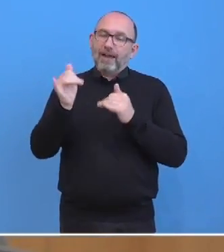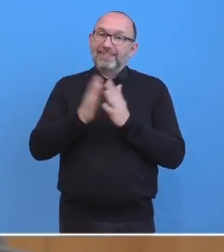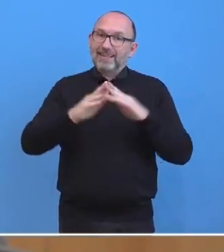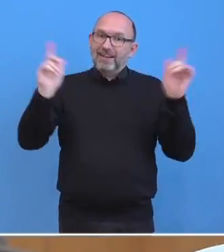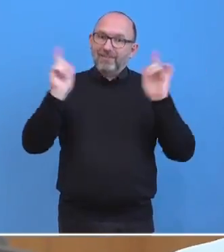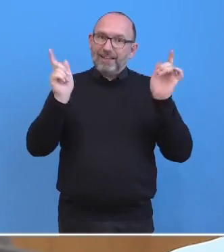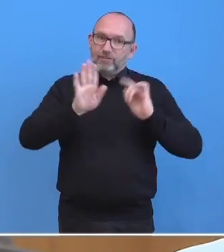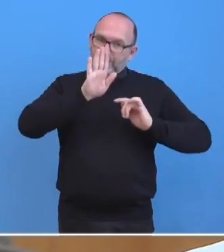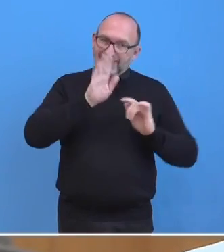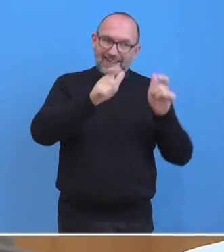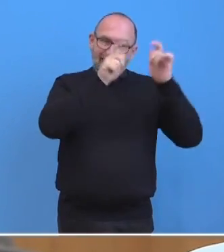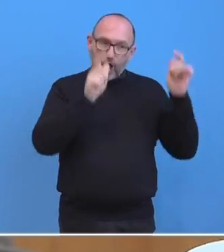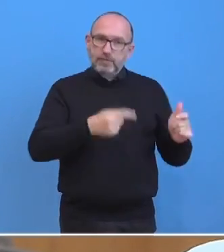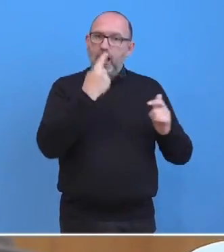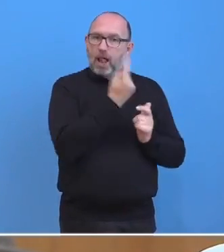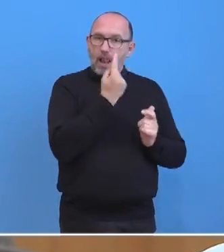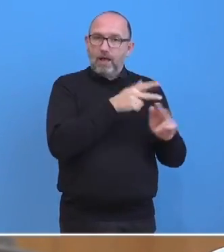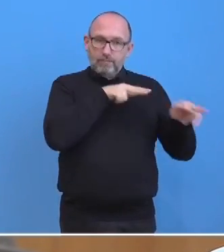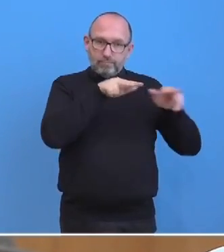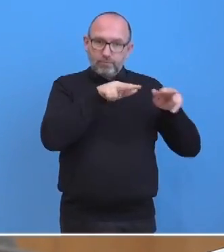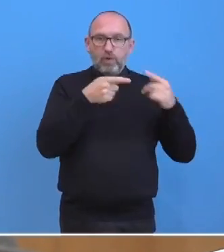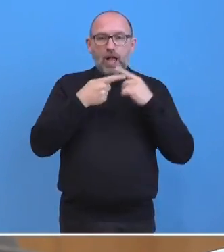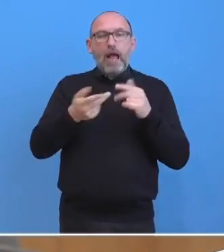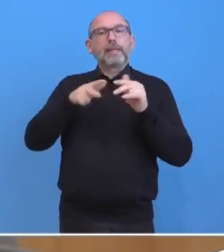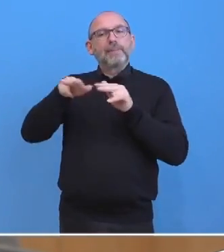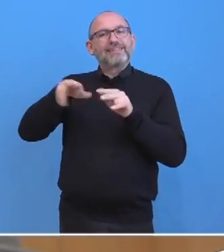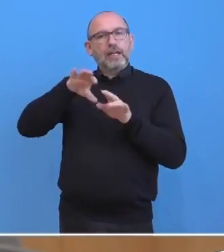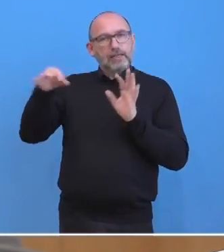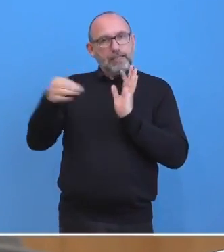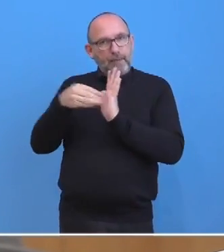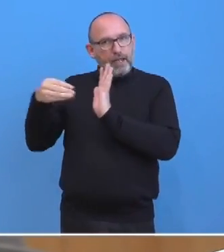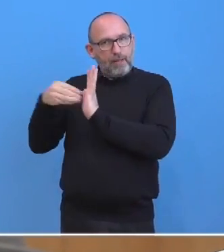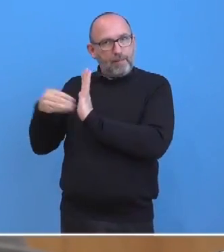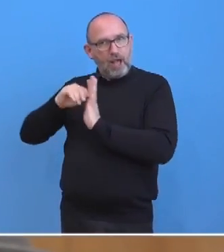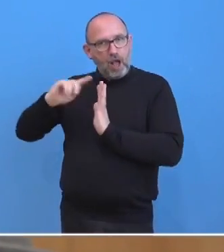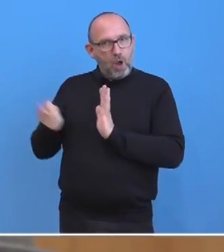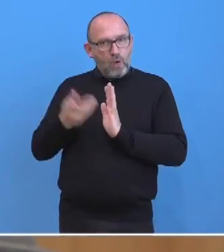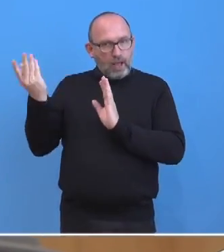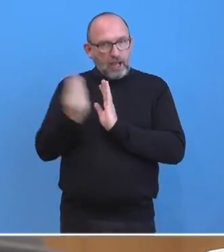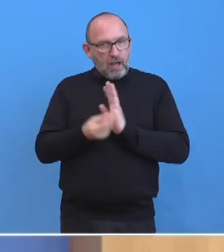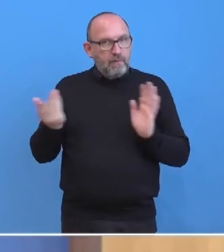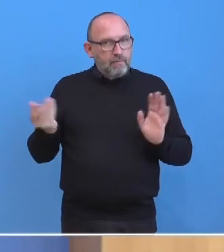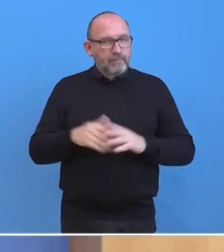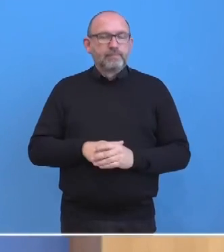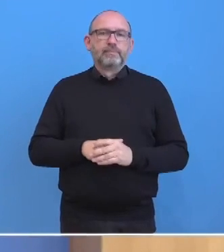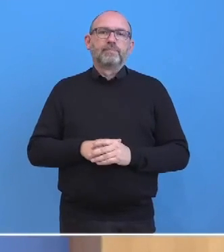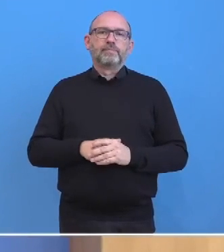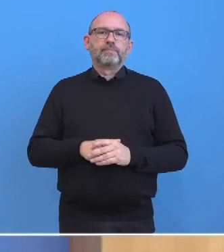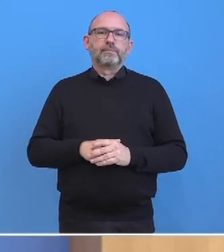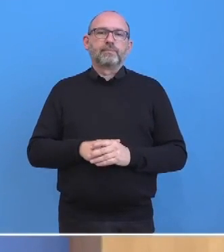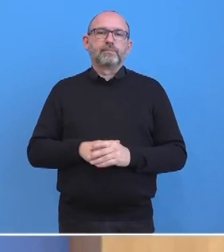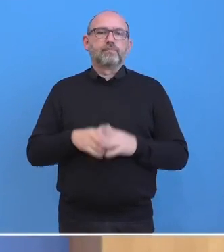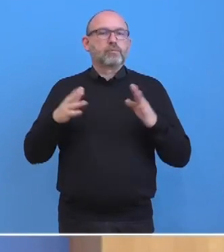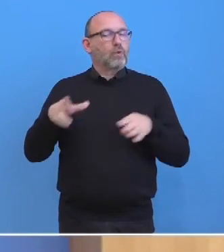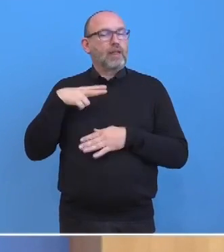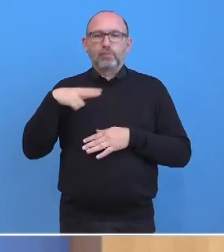allein Ihres Hauses sein wird oder ob andere Ministerien dazu eingeladen werden. Auch da muss ich nochmal um